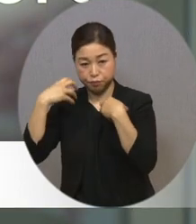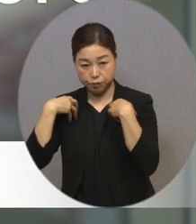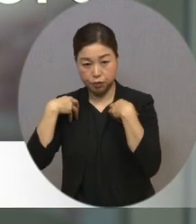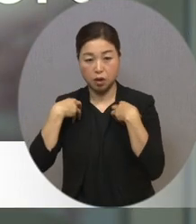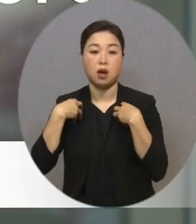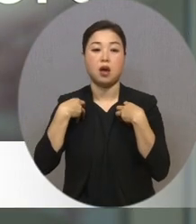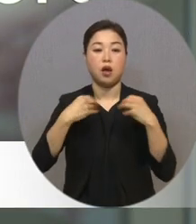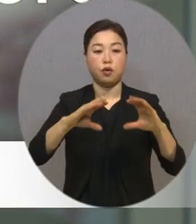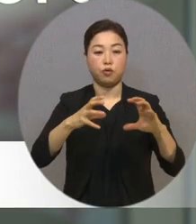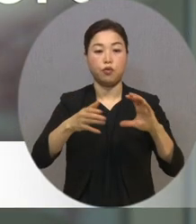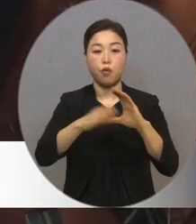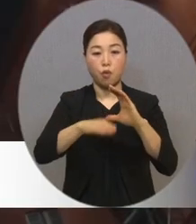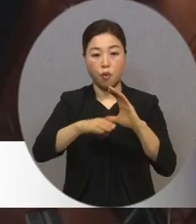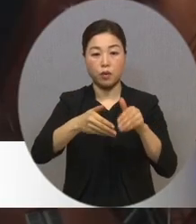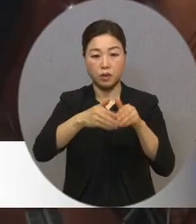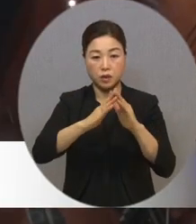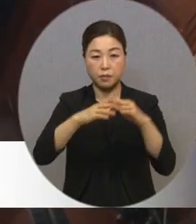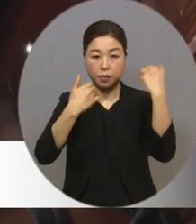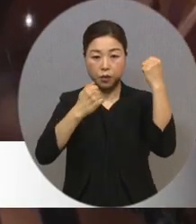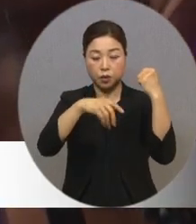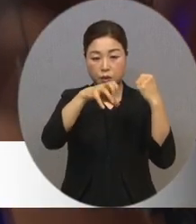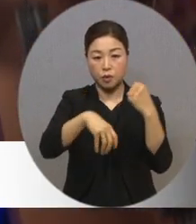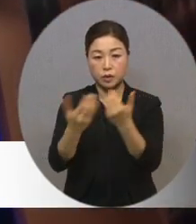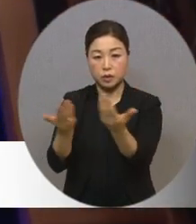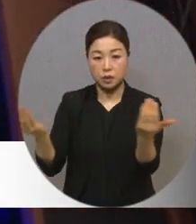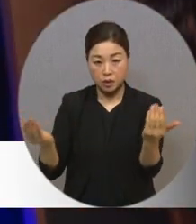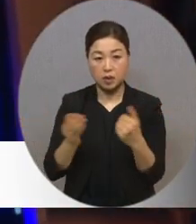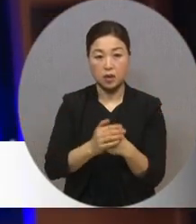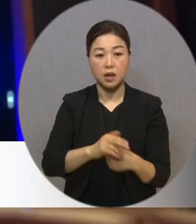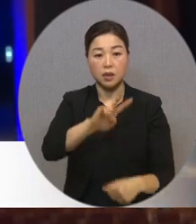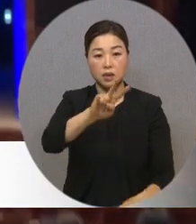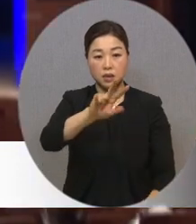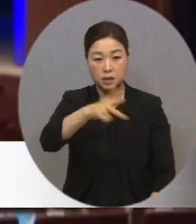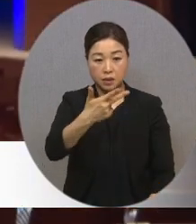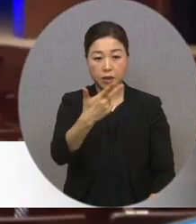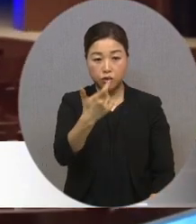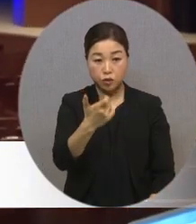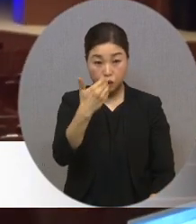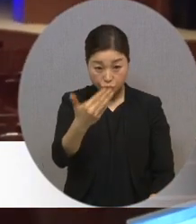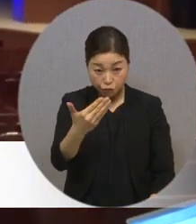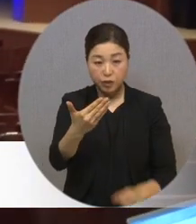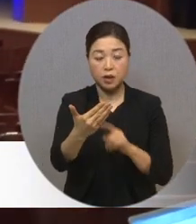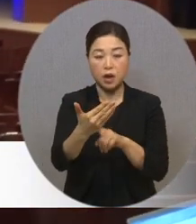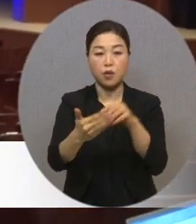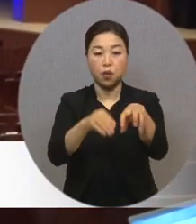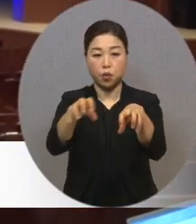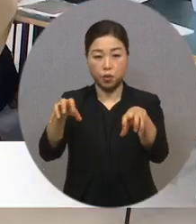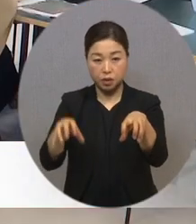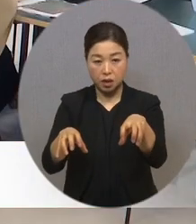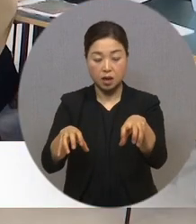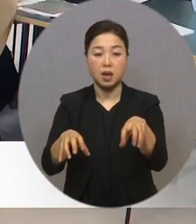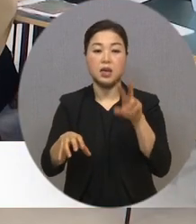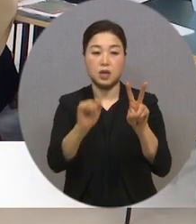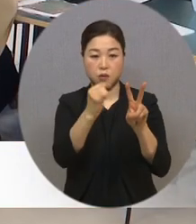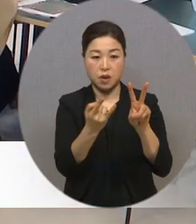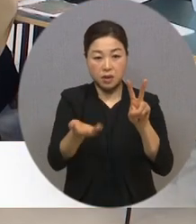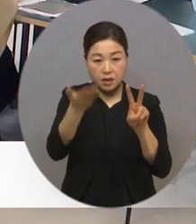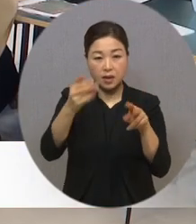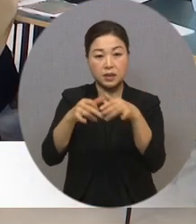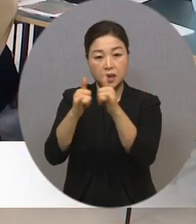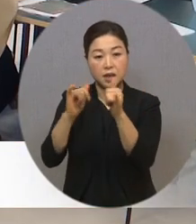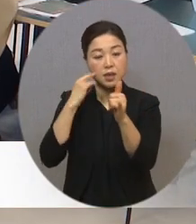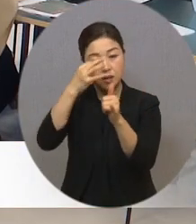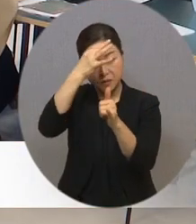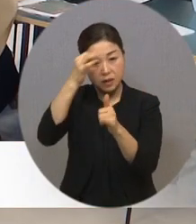공연장과 전시장 등 총 769개 기관의 연 1회 이상 장애예술인 창작활동 지원을